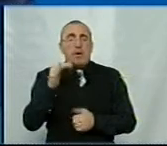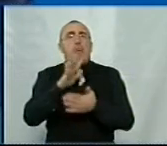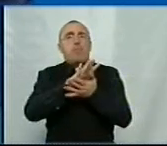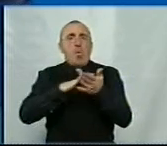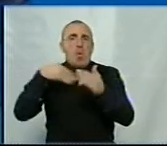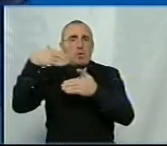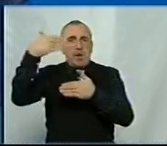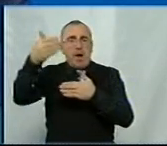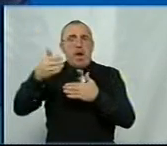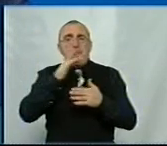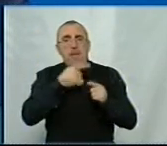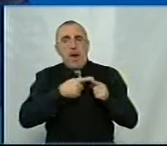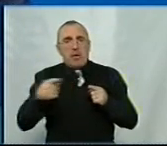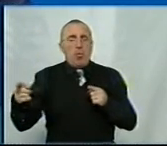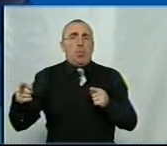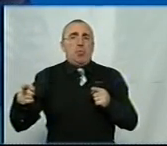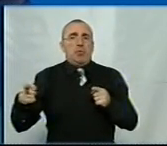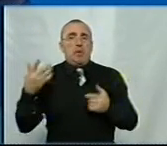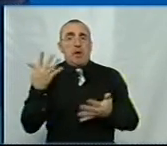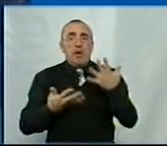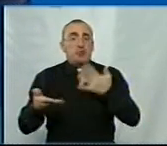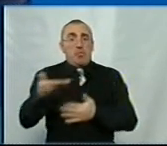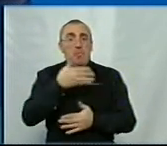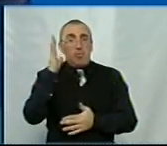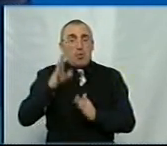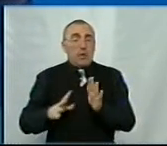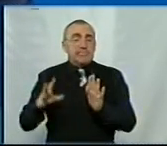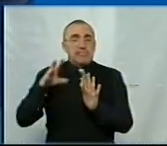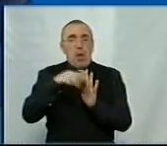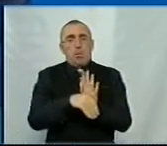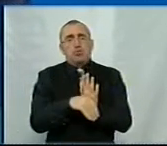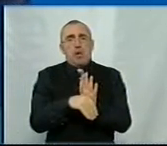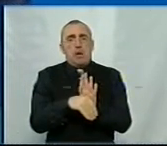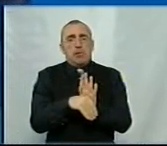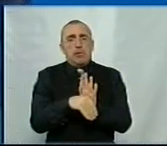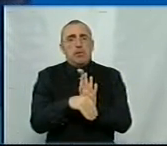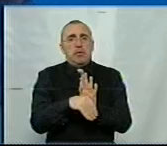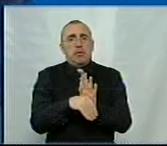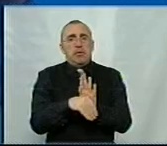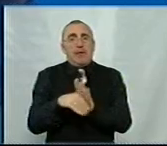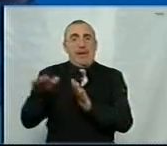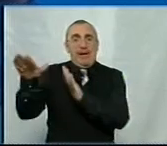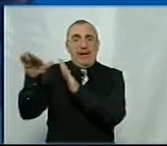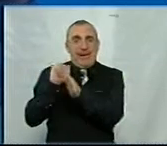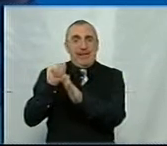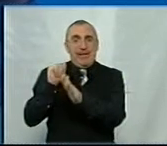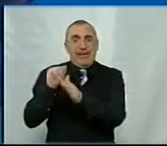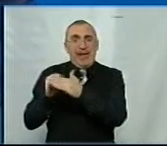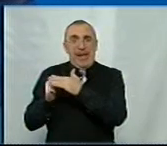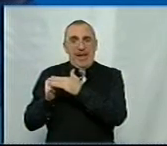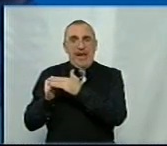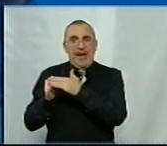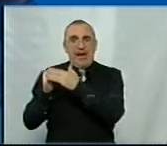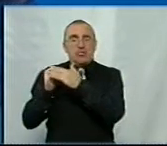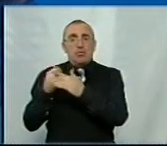подальший період. Тому що якщо ми будемо залучати кредитний ресурс, то